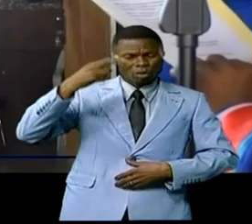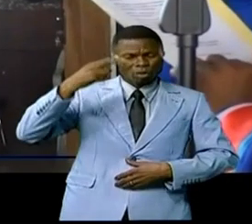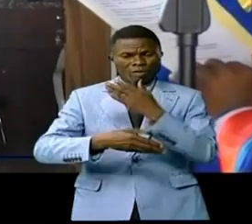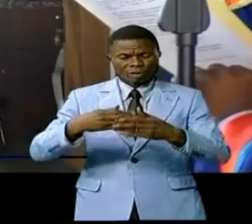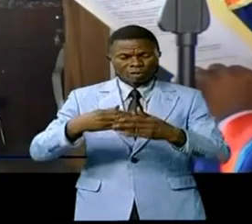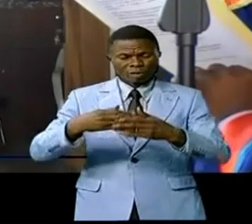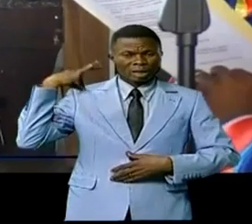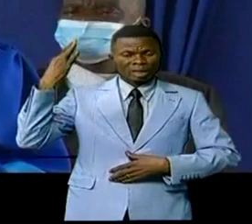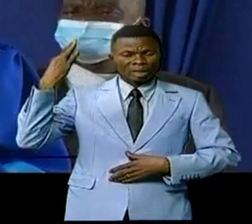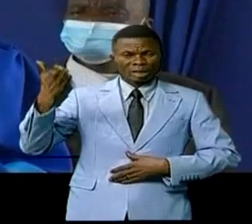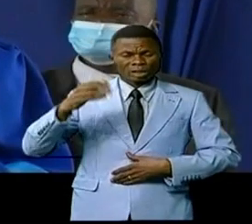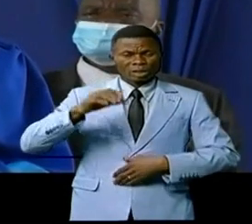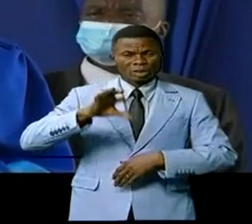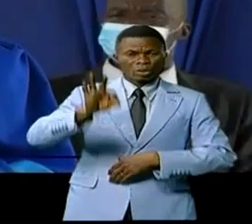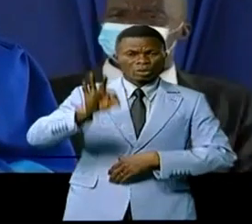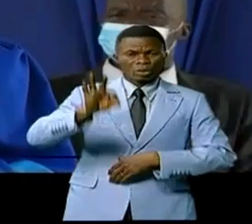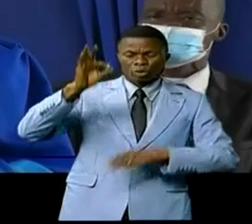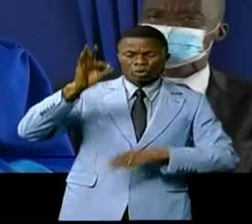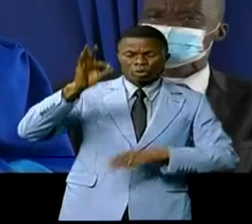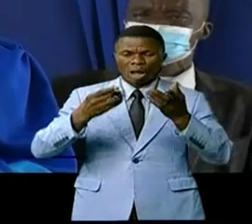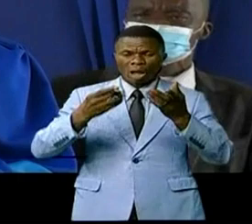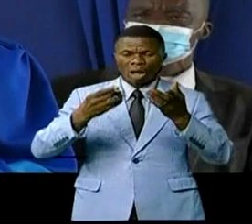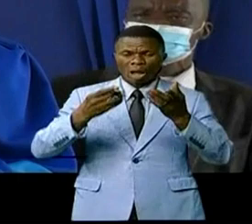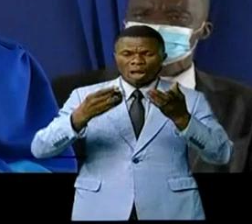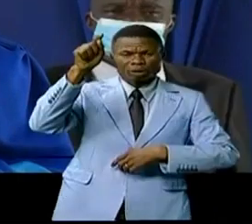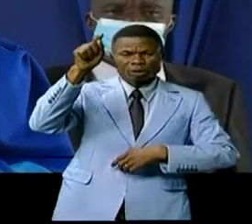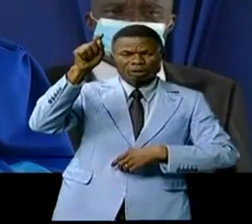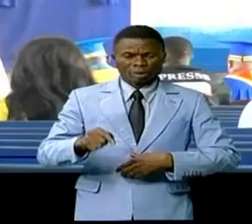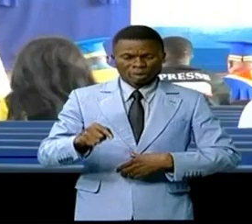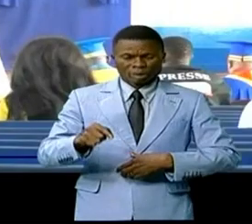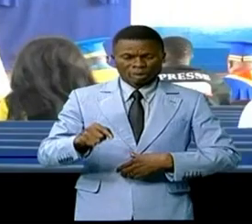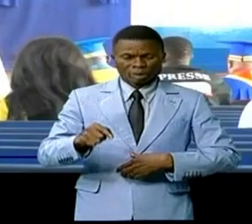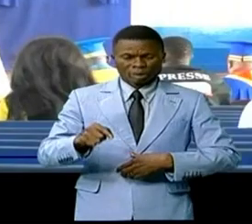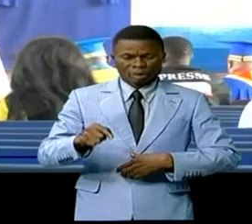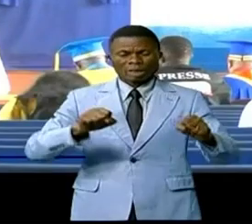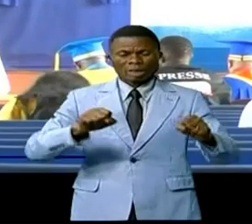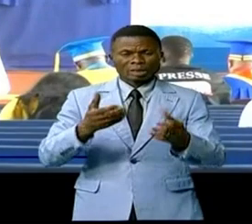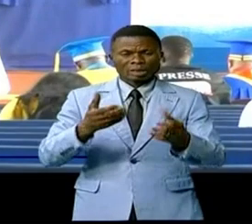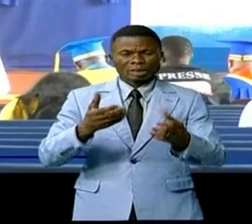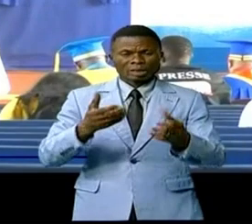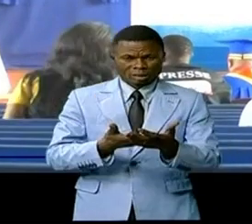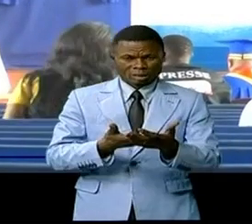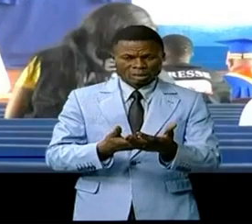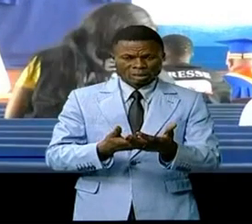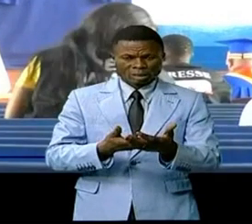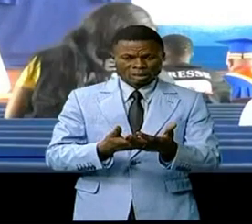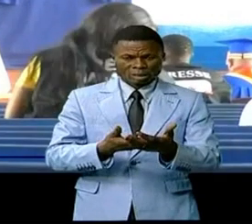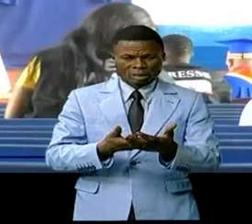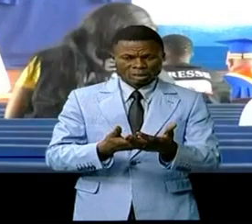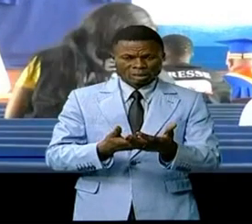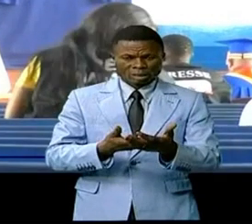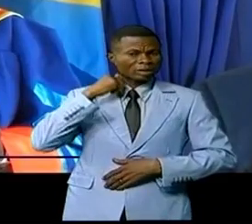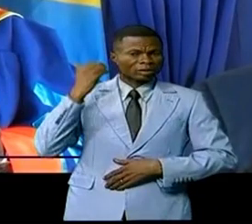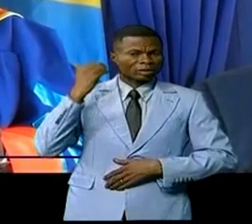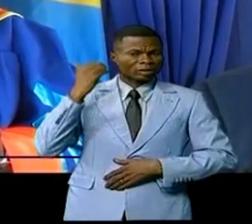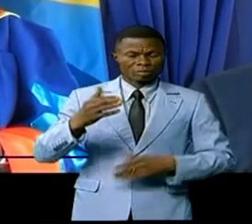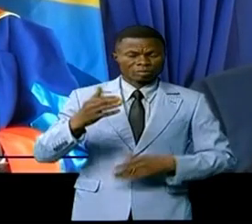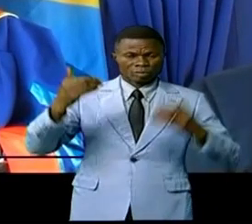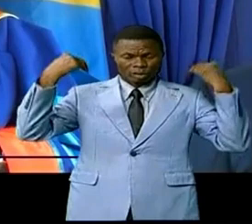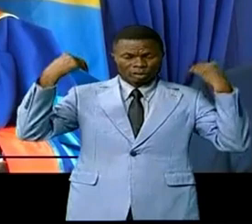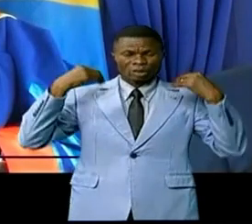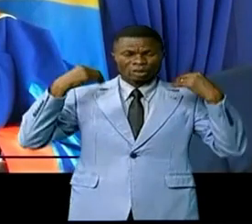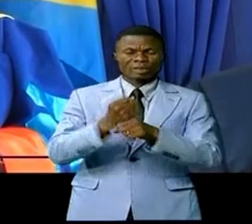candidats les jurys à proclamer les résultats de cette soutenance des thèses de doctorat. Messieurs les chefs des